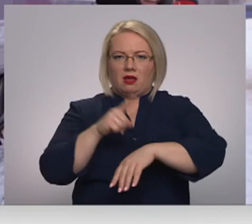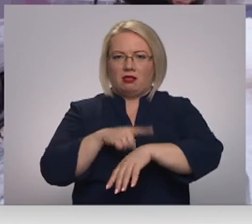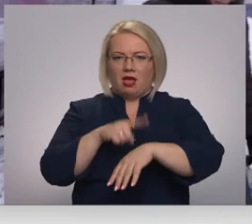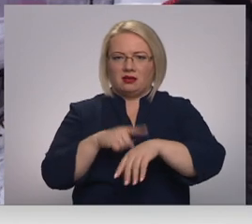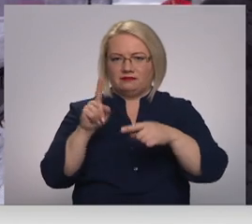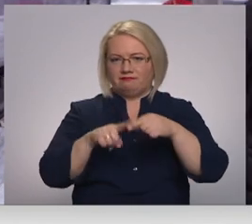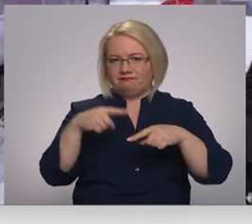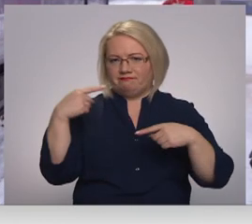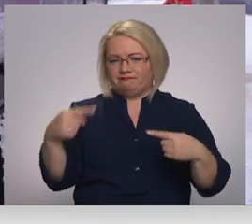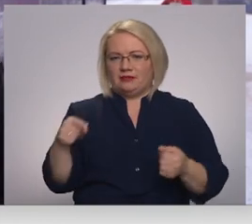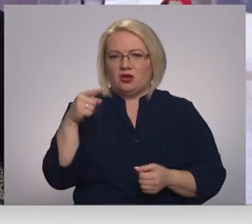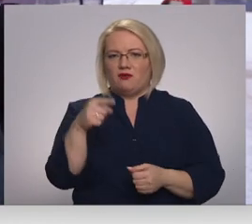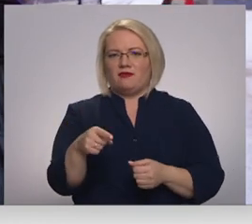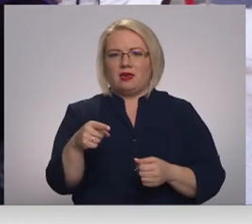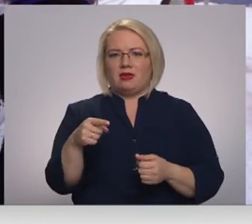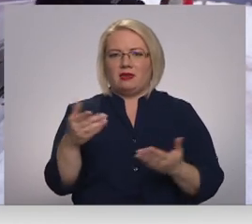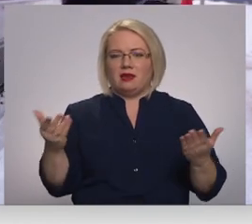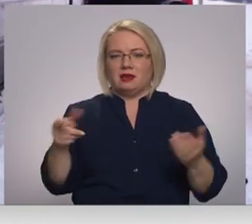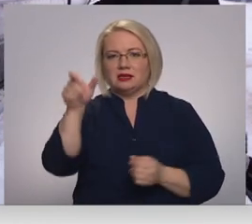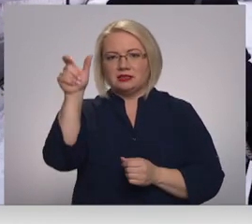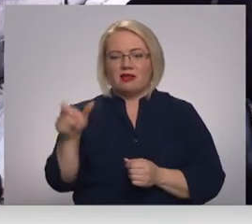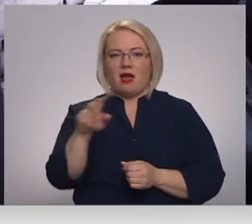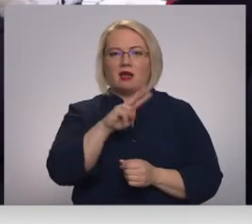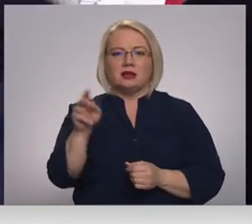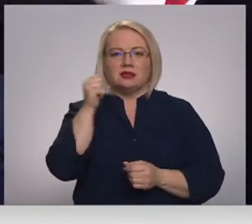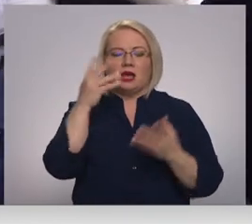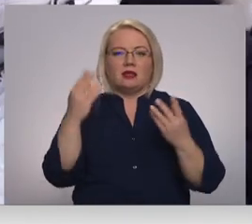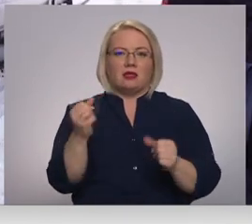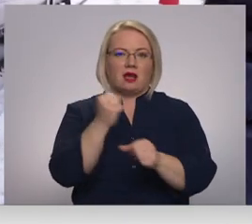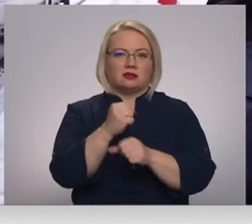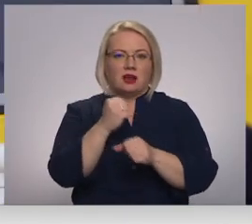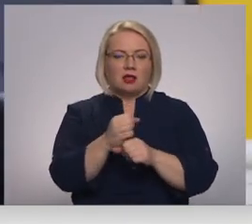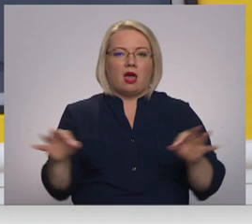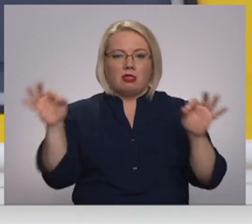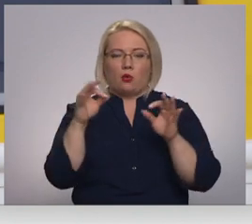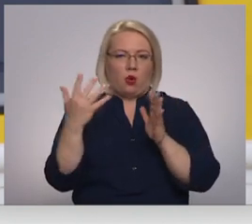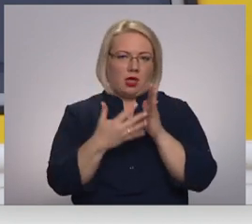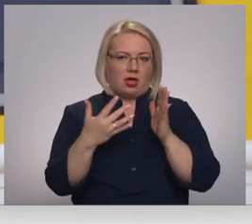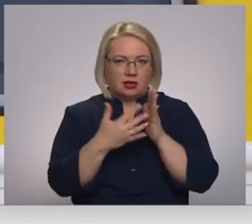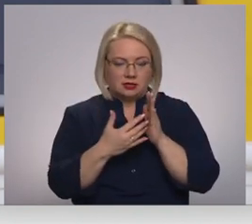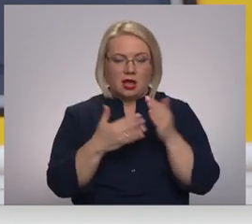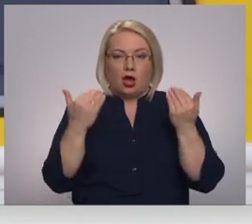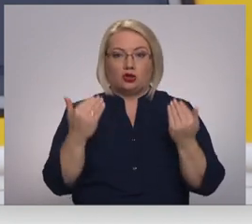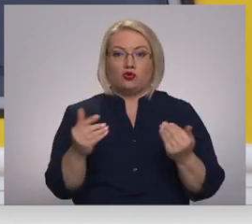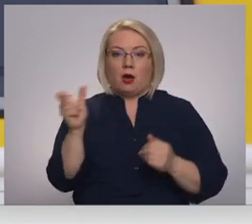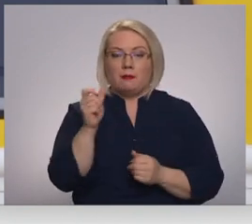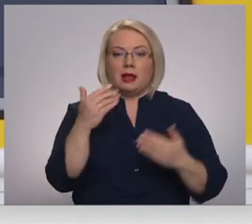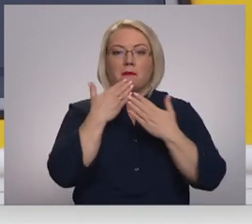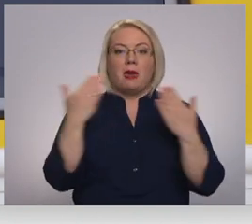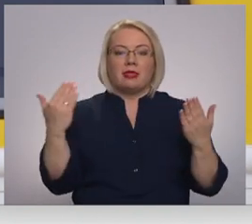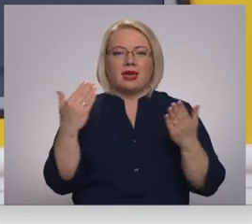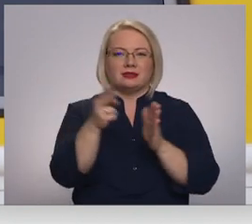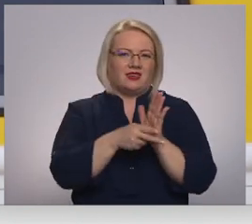kā kas neko arī. Otskot nekai cilvēkam, kas ikdīnās rodē, neko nerisinoja. Šobrīd pēdējais pasažīri vilciens